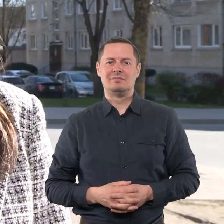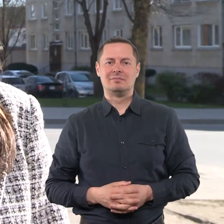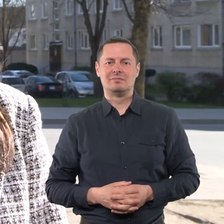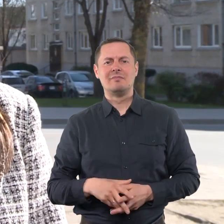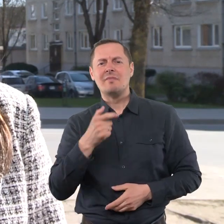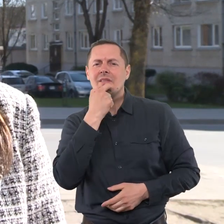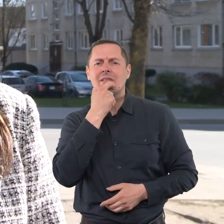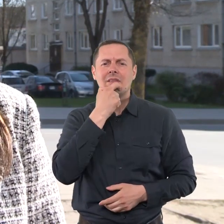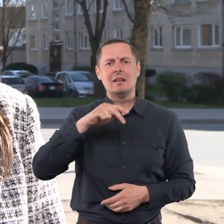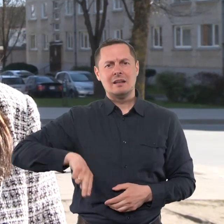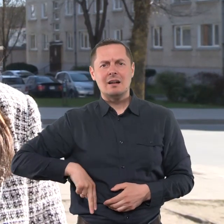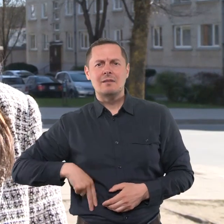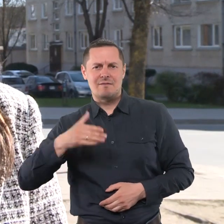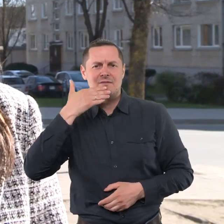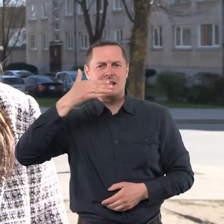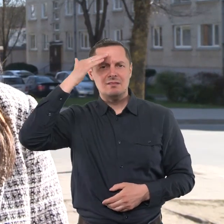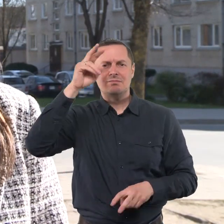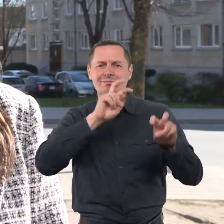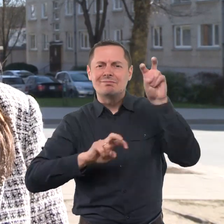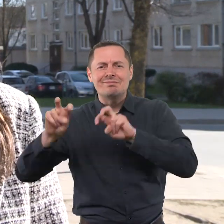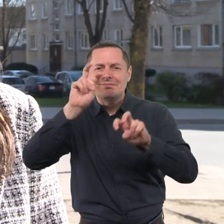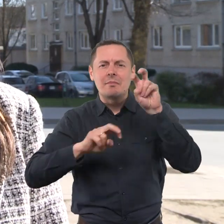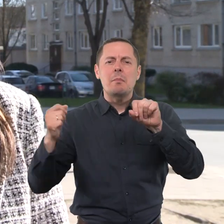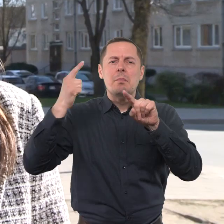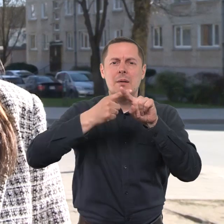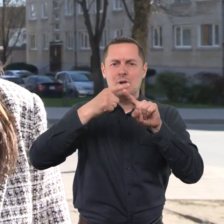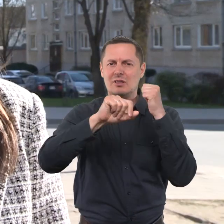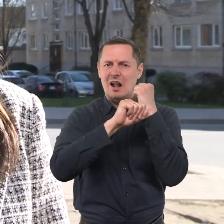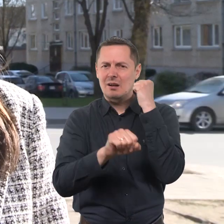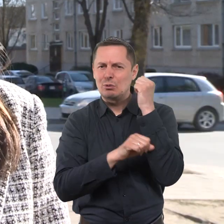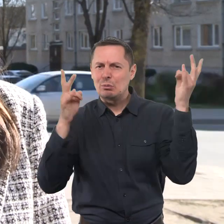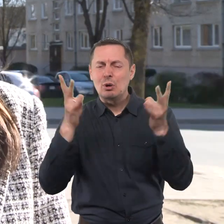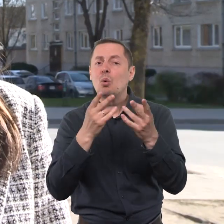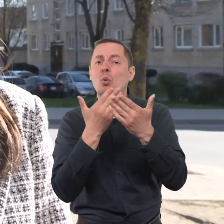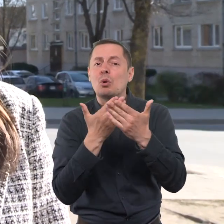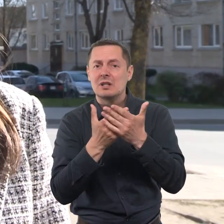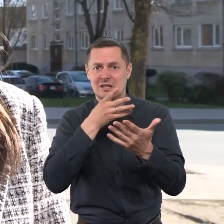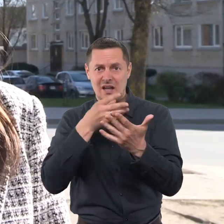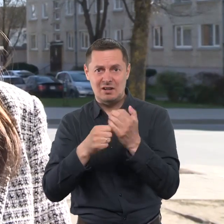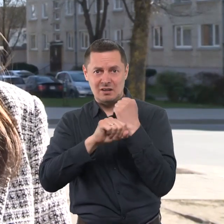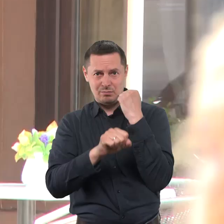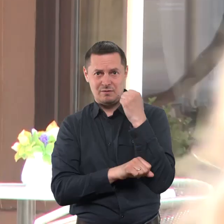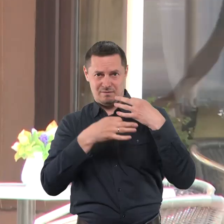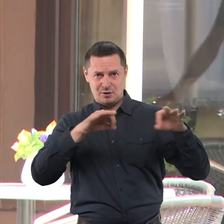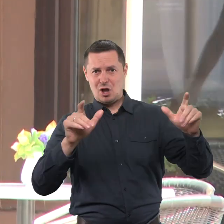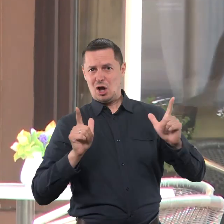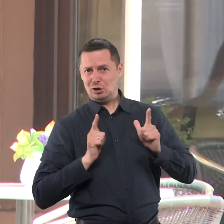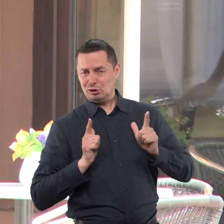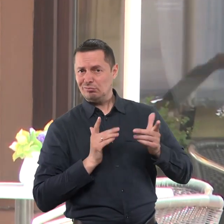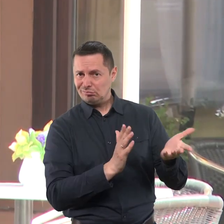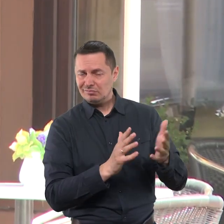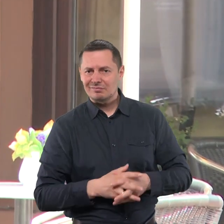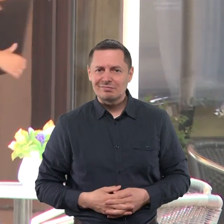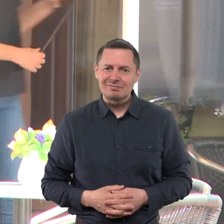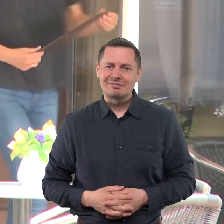kad darbdaviai vasarą pradeda ieškoti papildomų darbo rankų, kai nori išleisti esamis darbuotojus atostogams. Na,